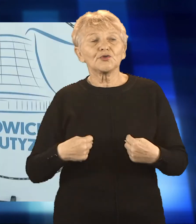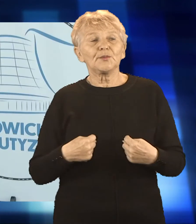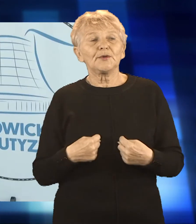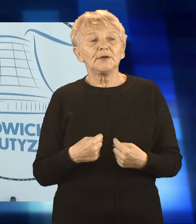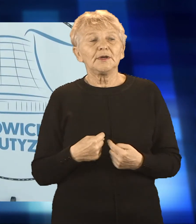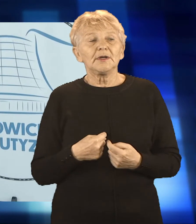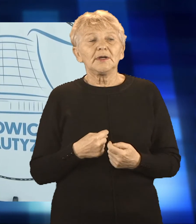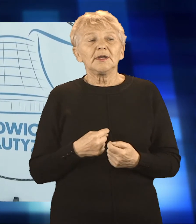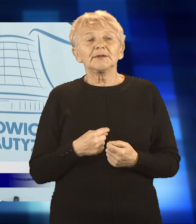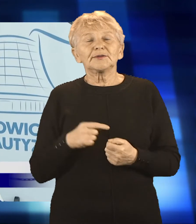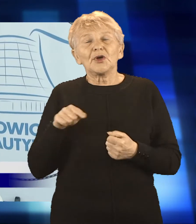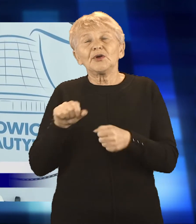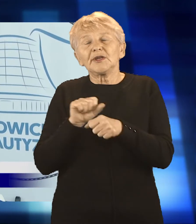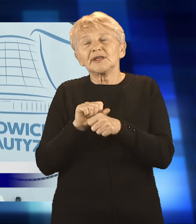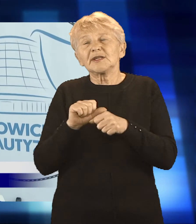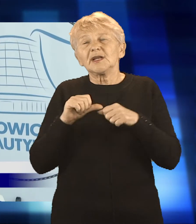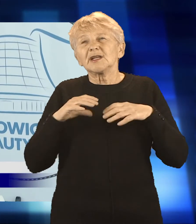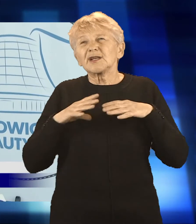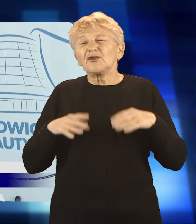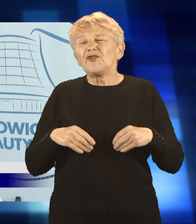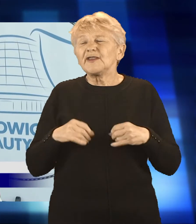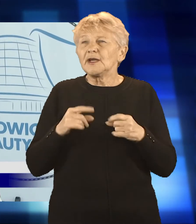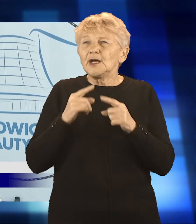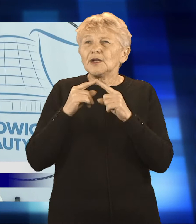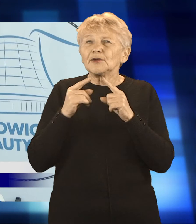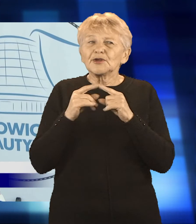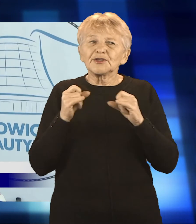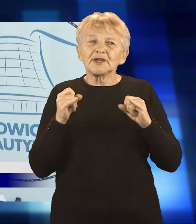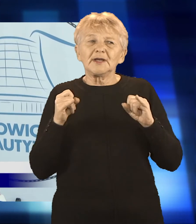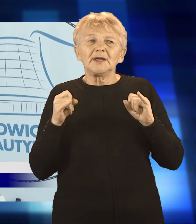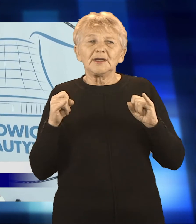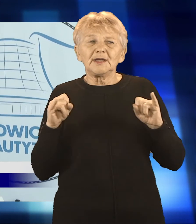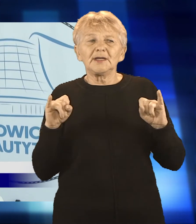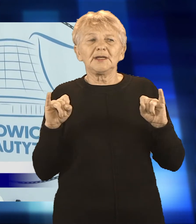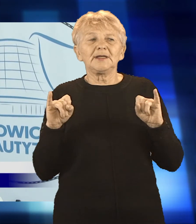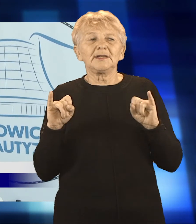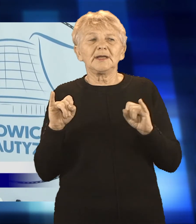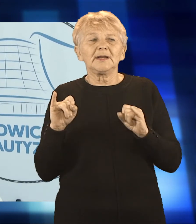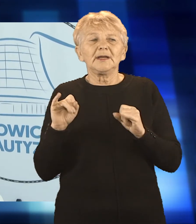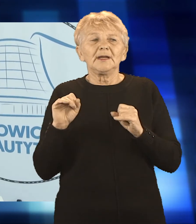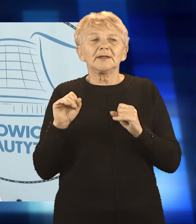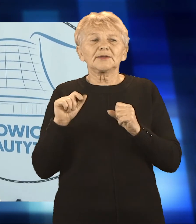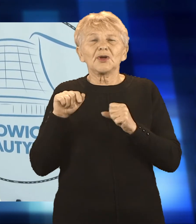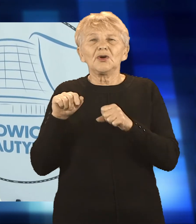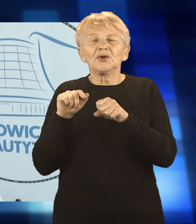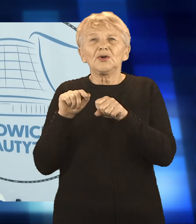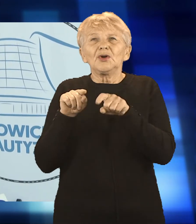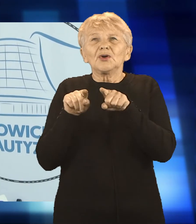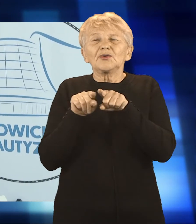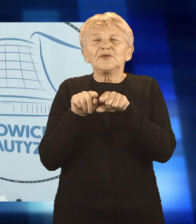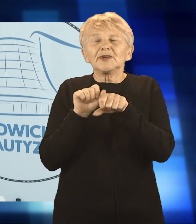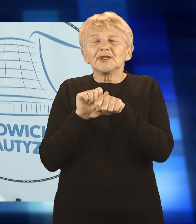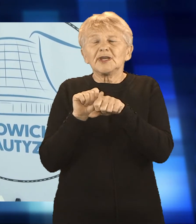łatwe, to nie jest typowe i uważam, że tu jest potworny blarak takiego